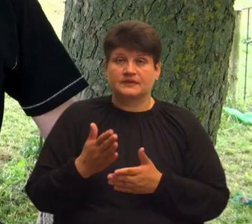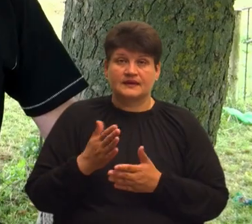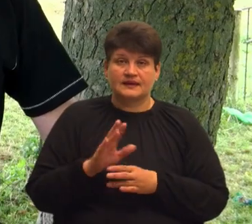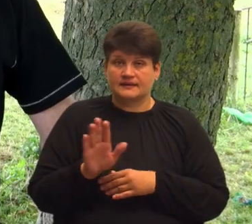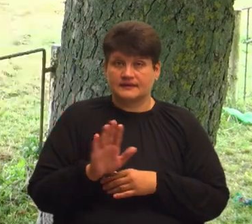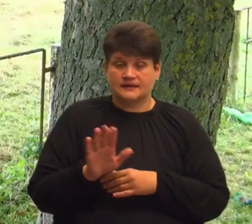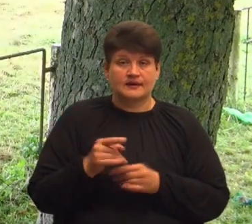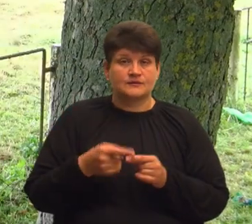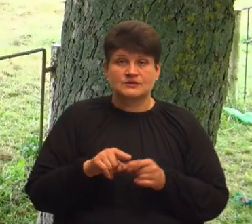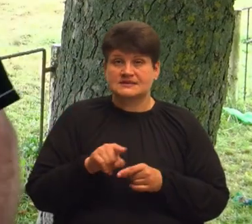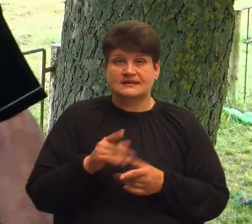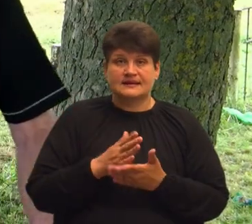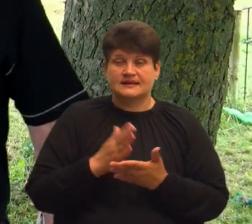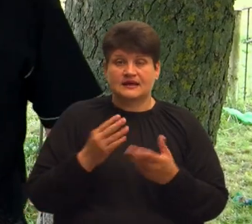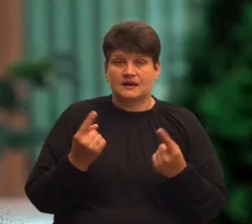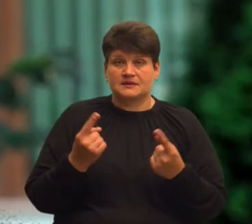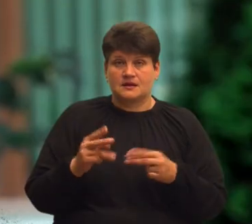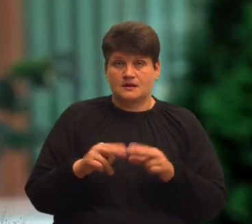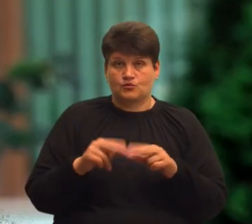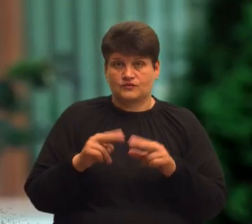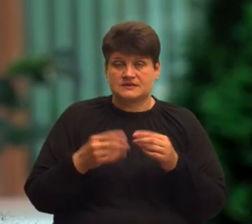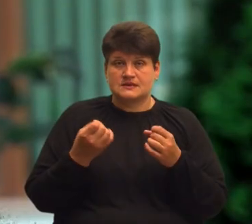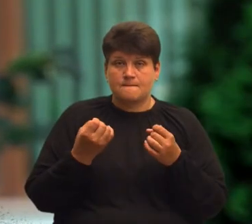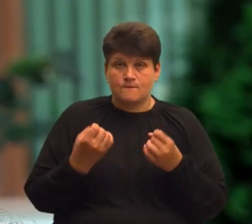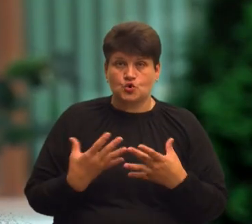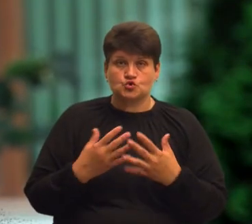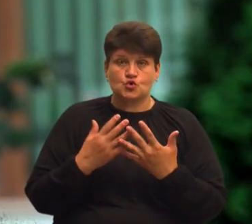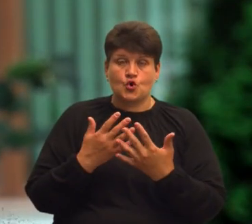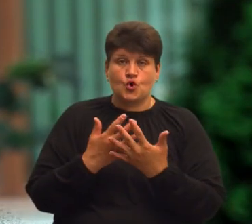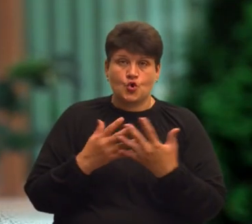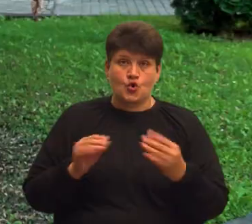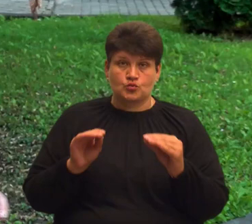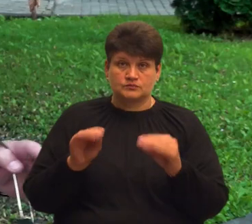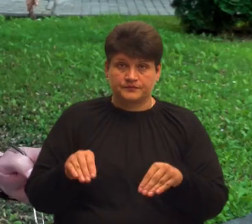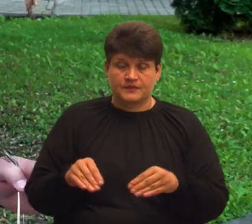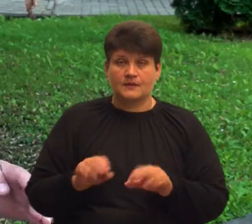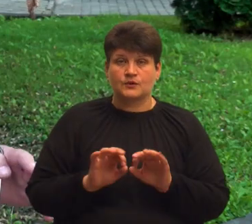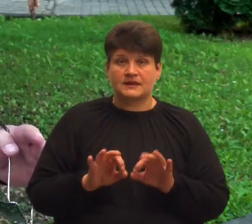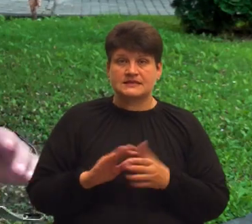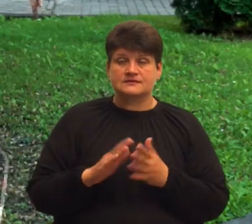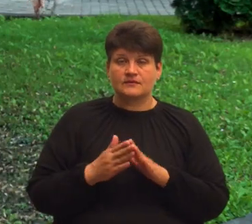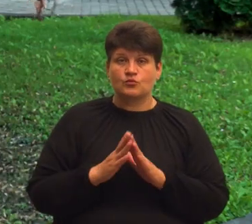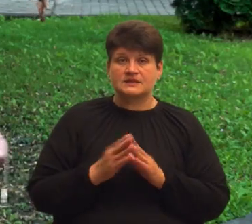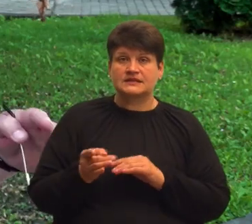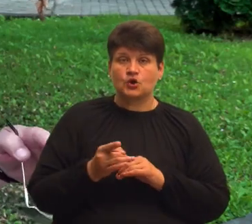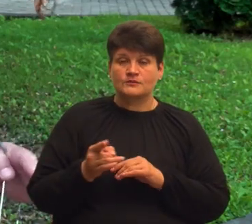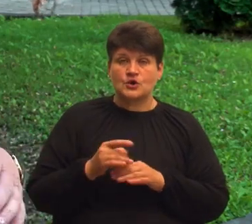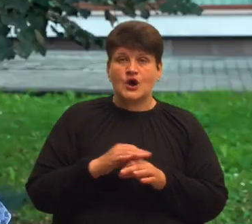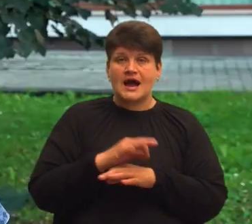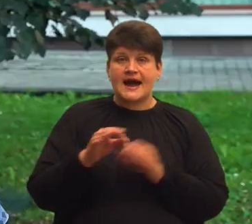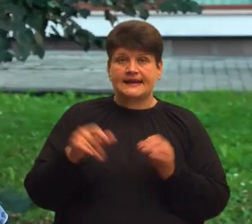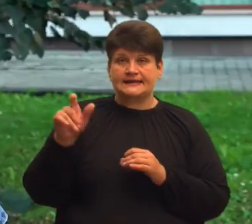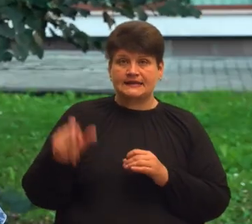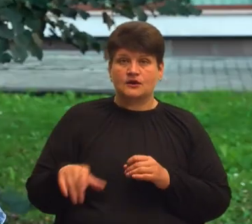не є капітальне будівництво, це просто огорожу стане. Прокоментувати ситуацію ми попросили тернопільського архітектора Олега Заліщука.